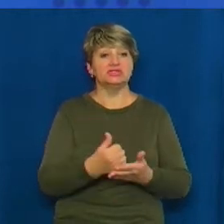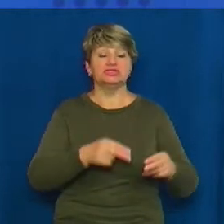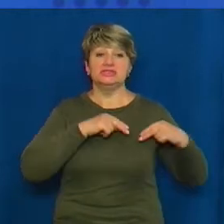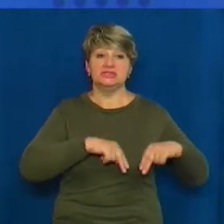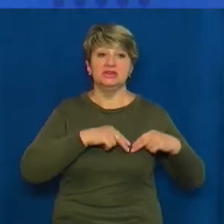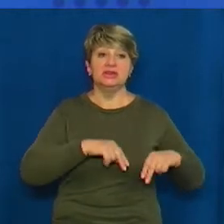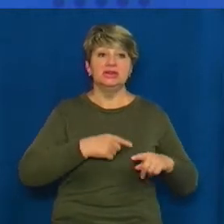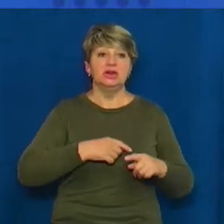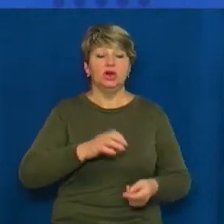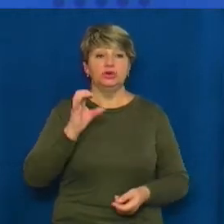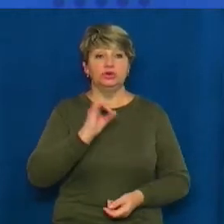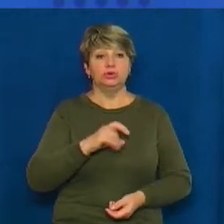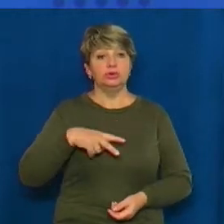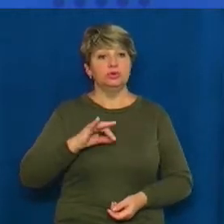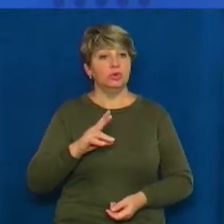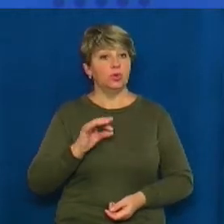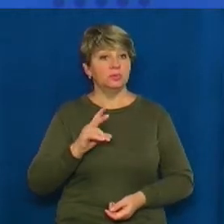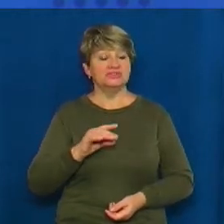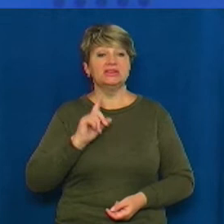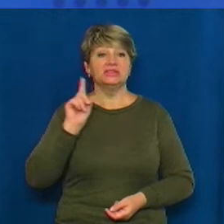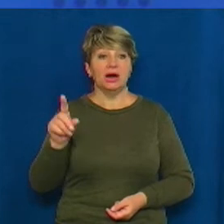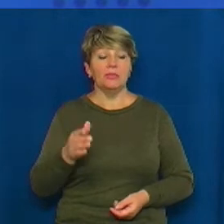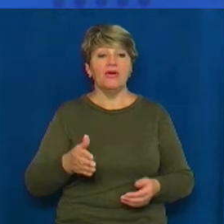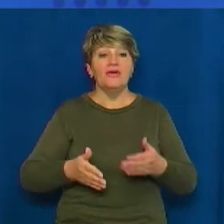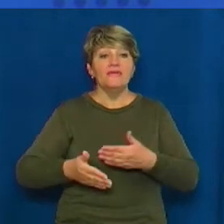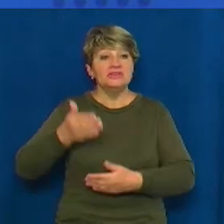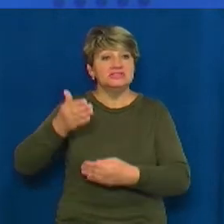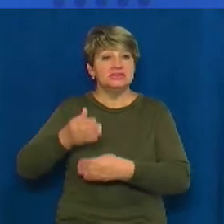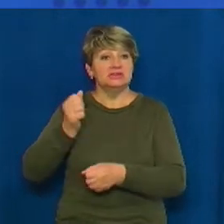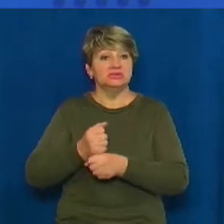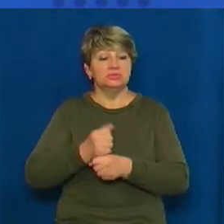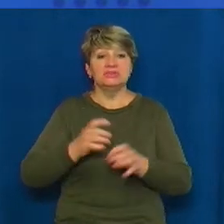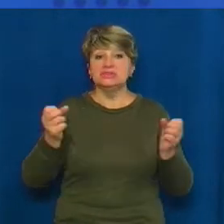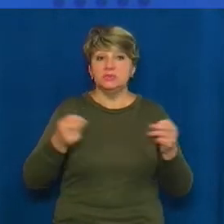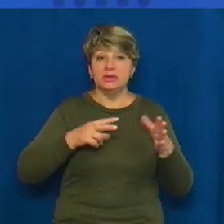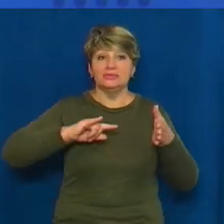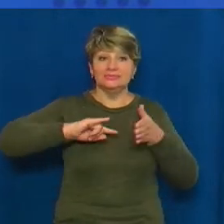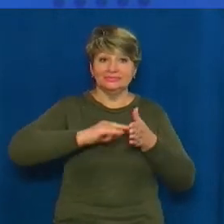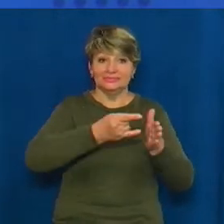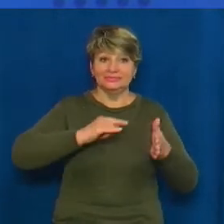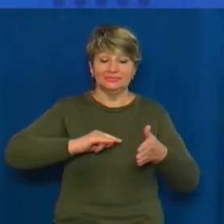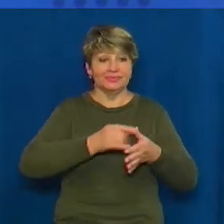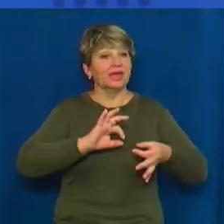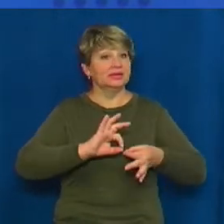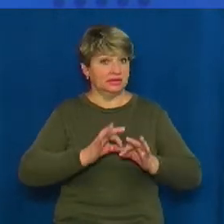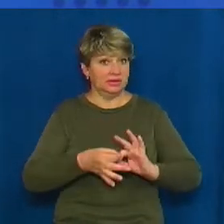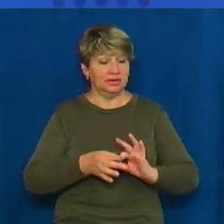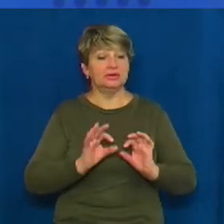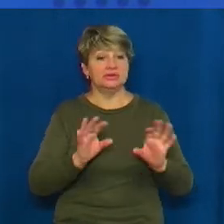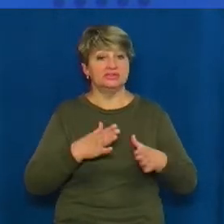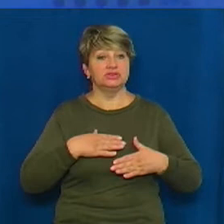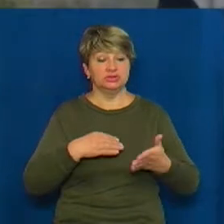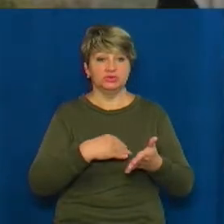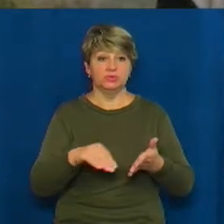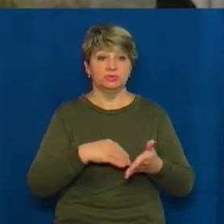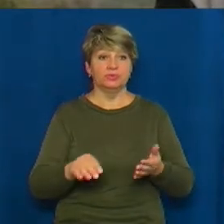Крип'якевича Юрій Лукомський. Там в стінах зробили спеціальні отвори – зондажі. Докладніше у сюжеті Тетяни Реви.